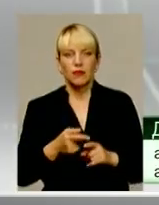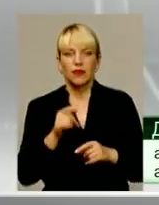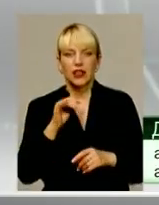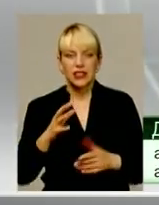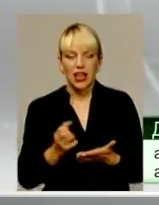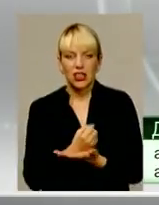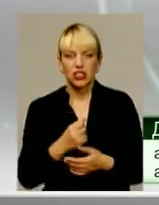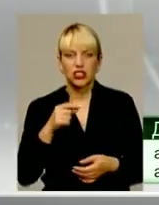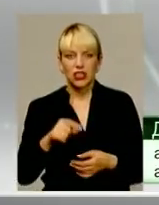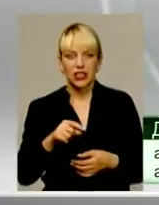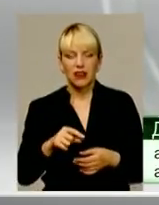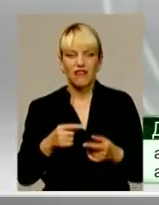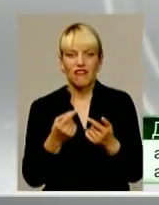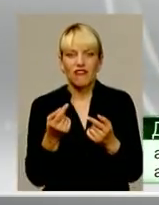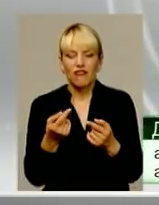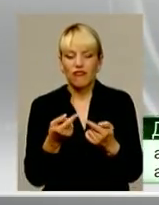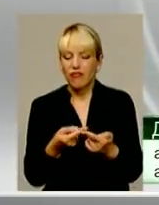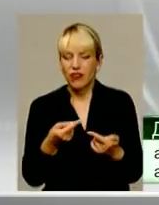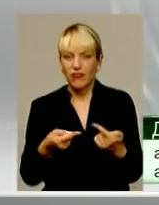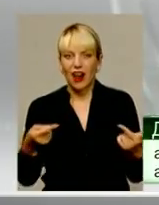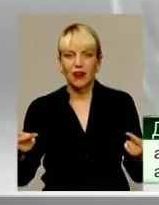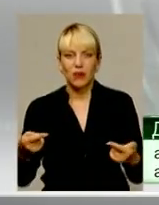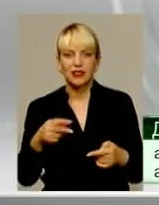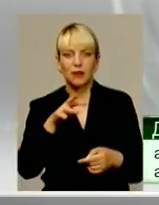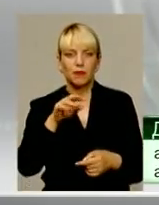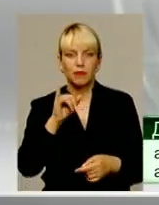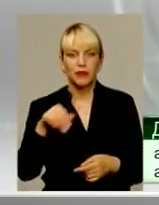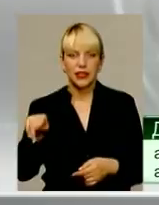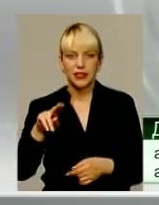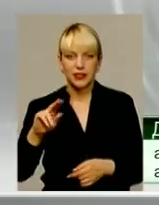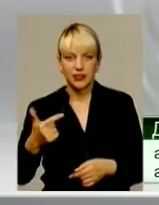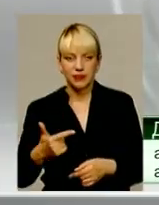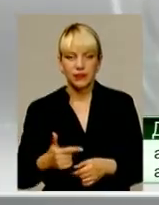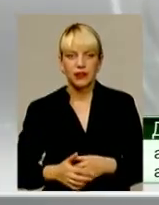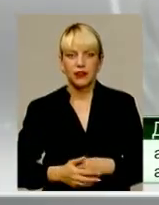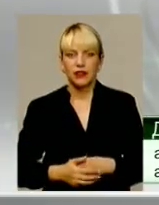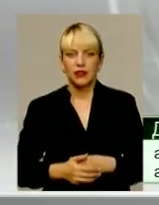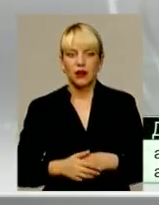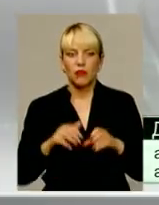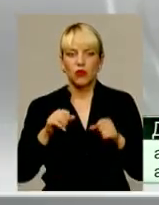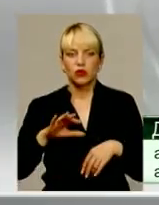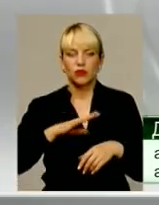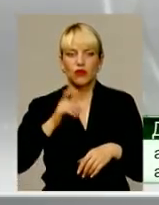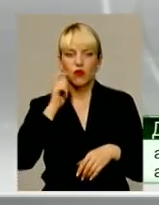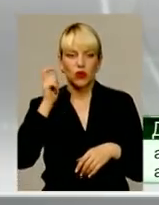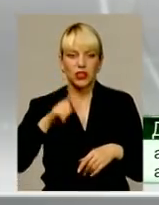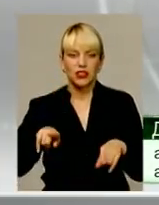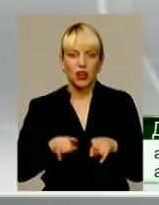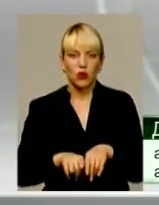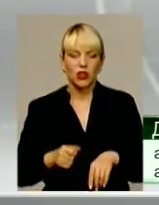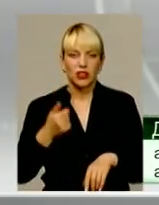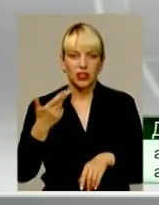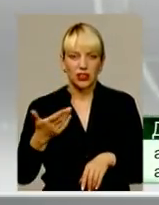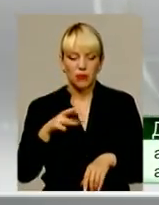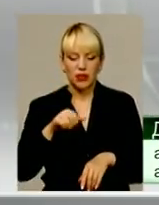Найшли фрагменти міді, досить багато, скажімо, я б сказав би, що, мабуть, в Україні такої кількості міді на